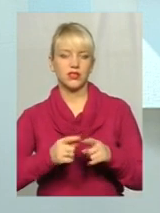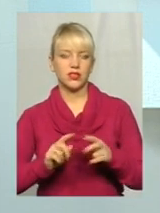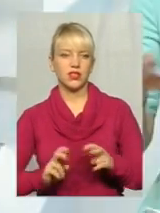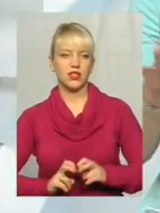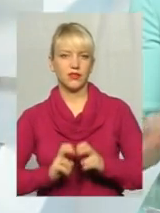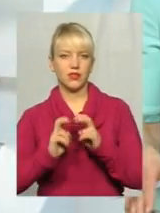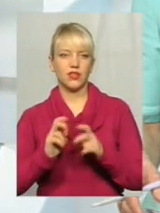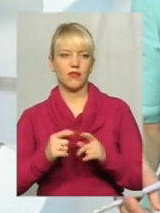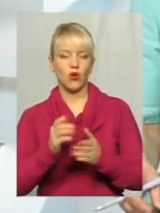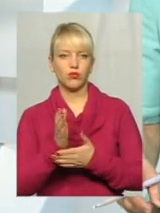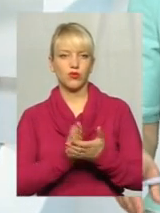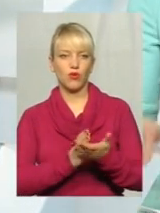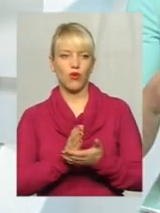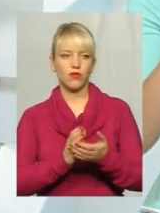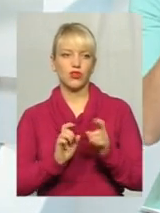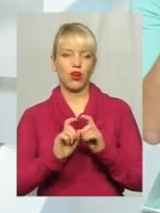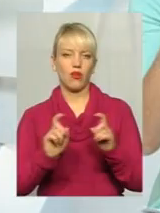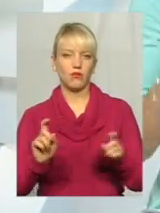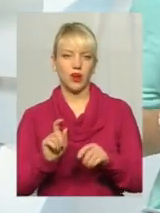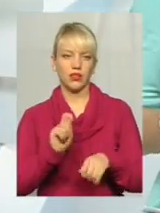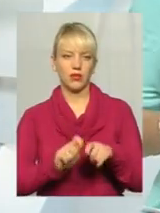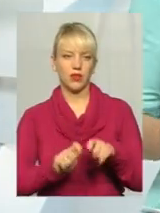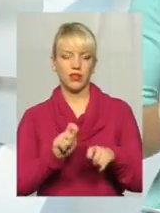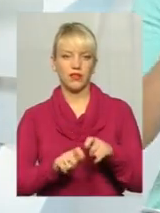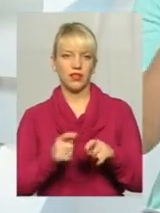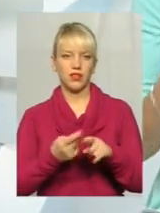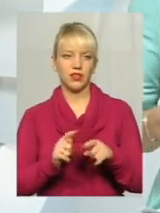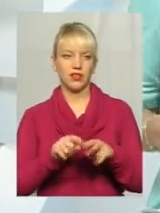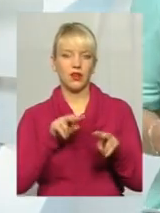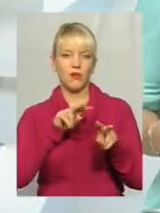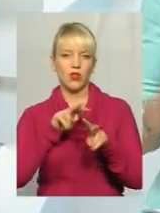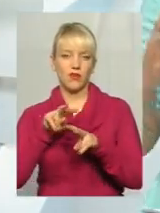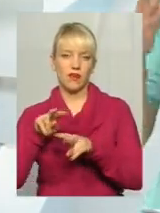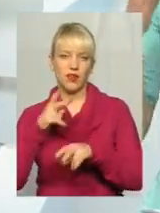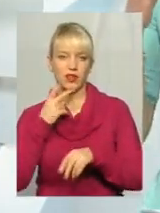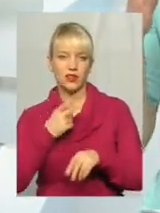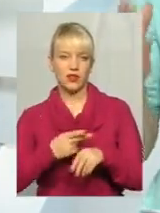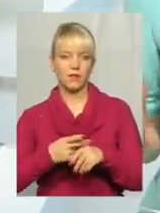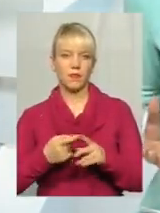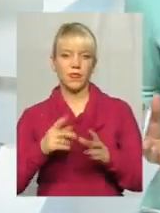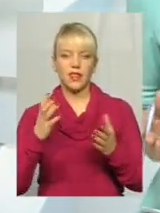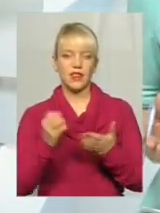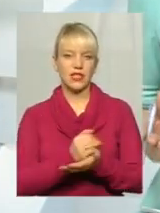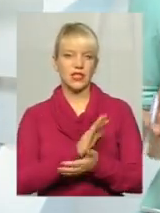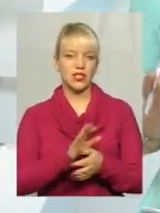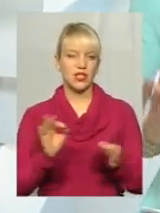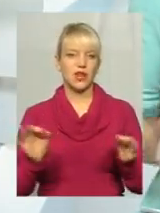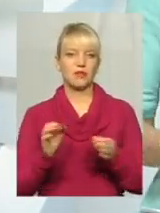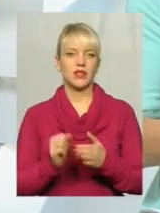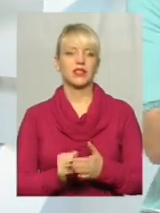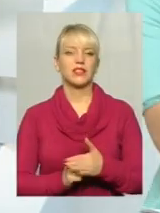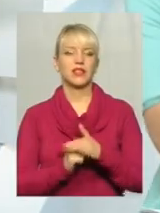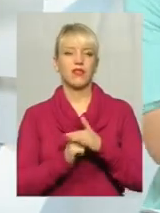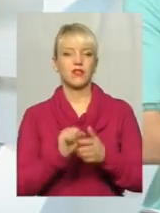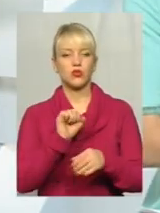обслуговуюча компанія перевірила їх, подивилася, не знайшла підстав зупинити,